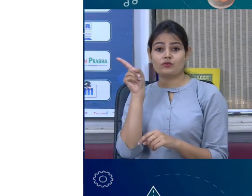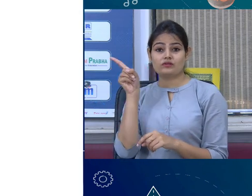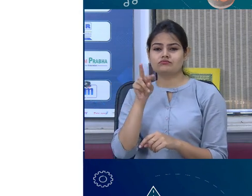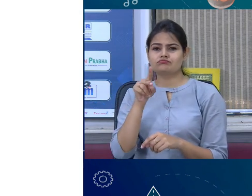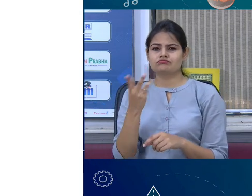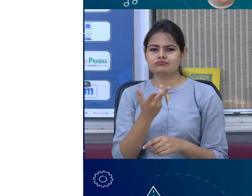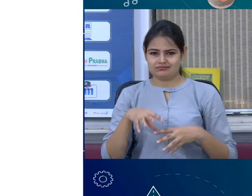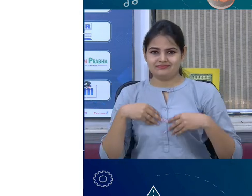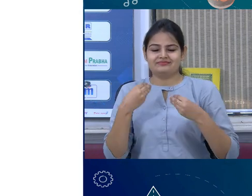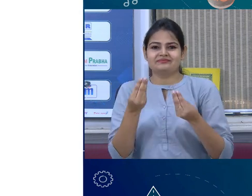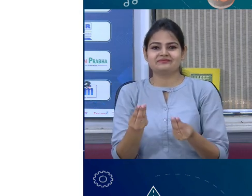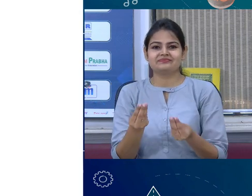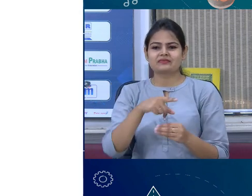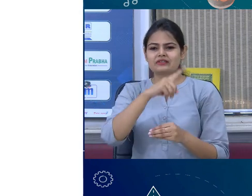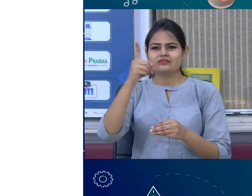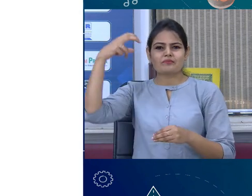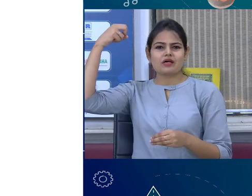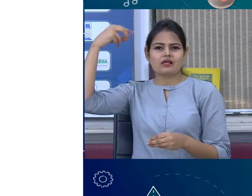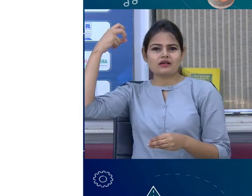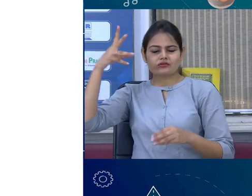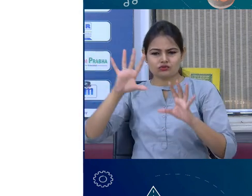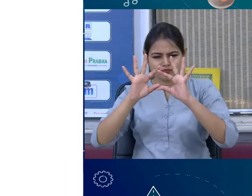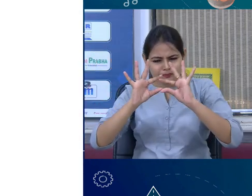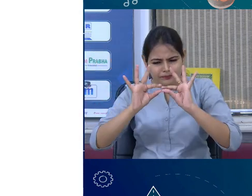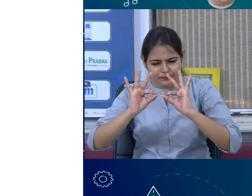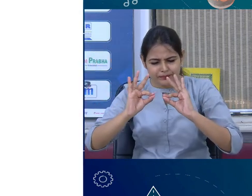ठीक है से हमारे सारी जो वाइरिंग होती है वो बेटल्स के बने होते है और